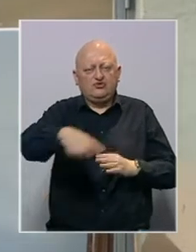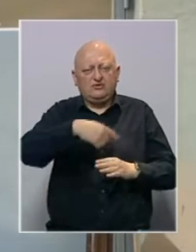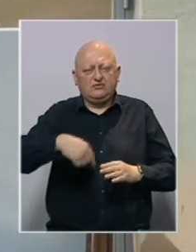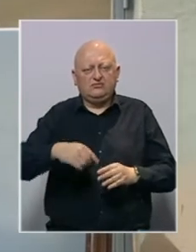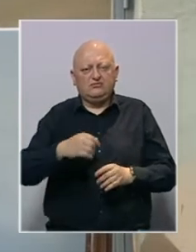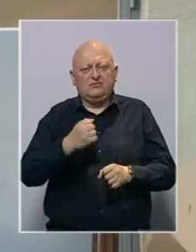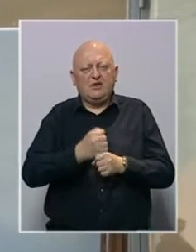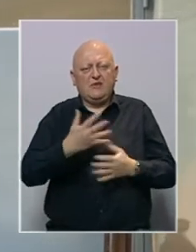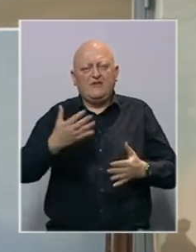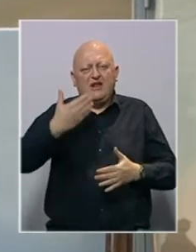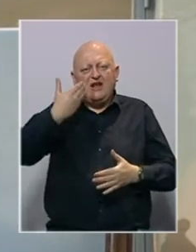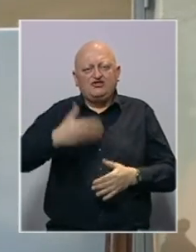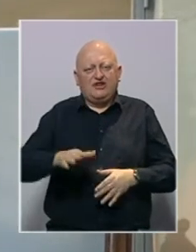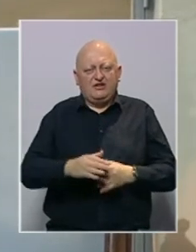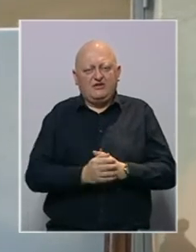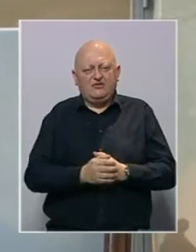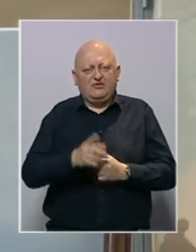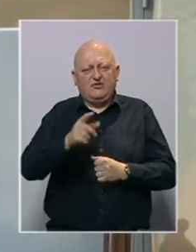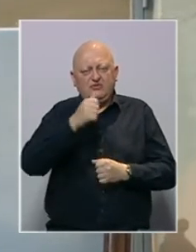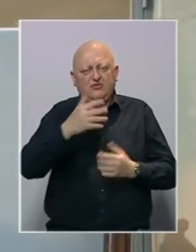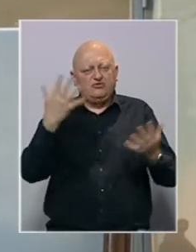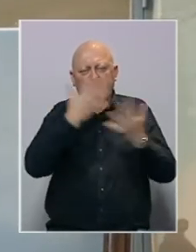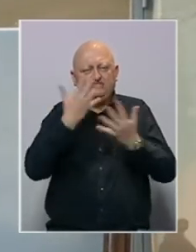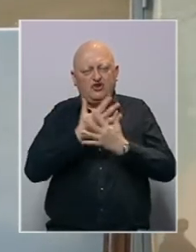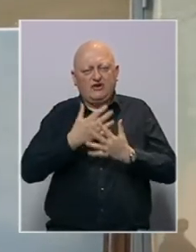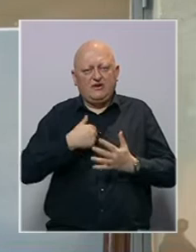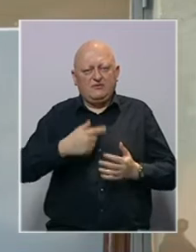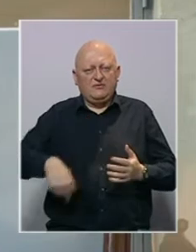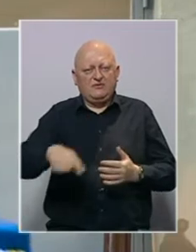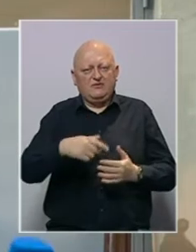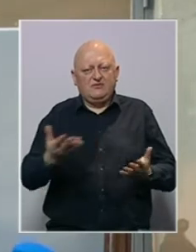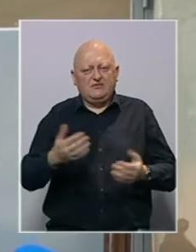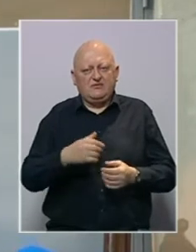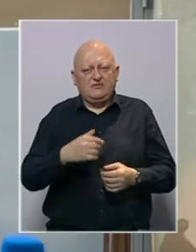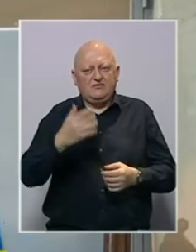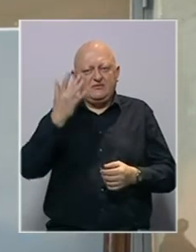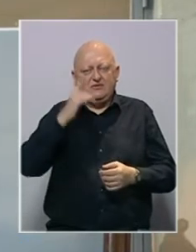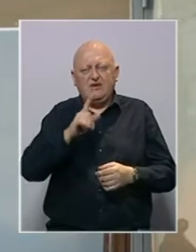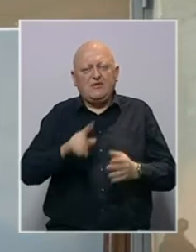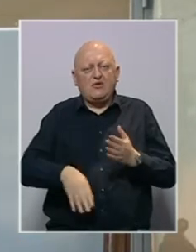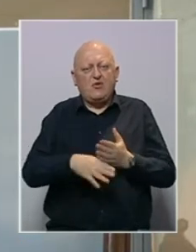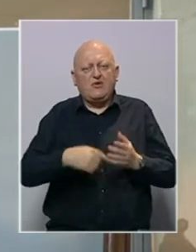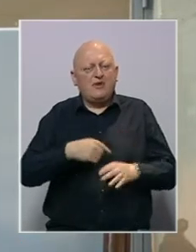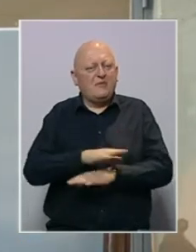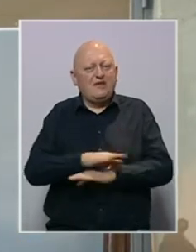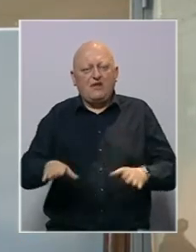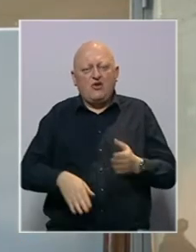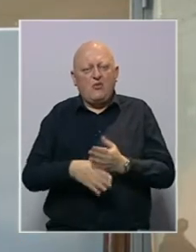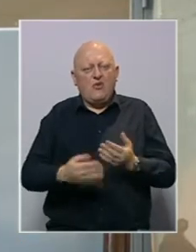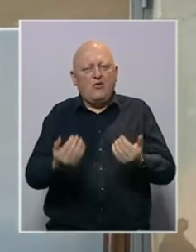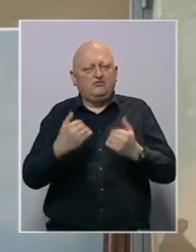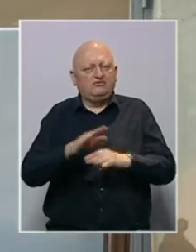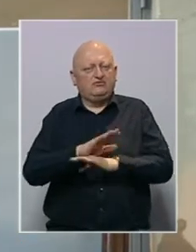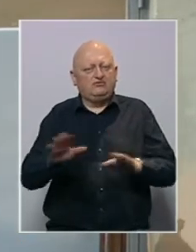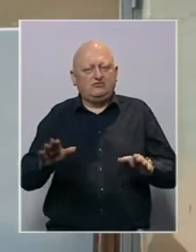učinjena je ta šteta i ono šokirani smo i to je to. Da li vam niko pomagao? Nije nam niko pomagao, ali